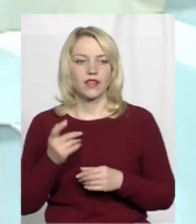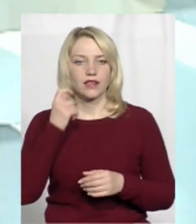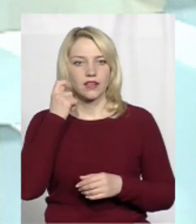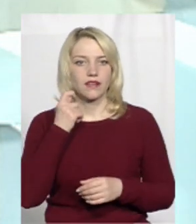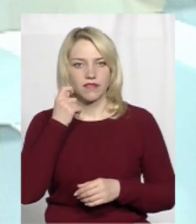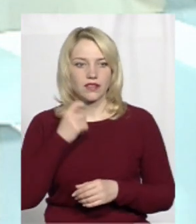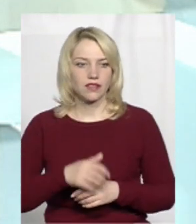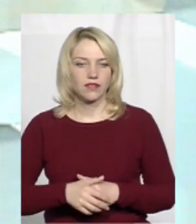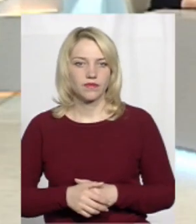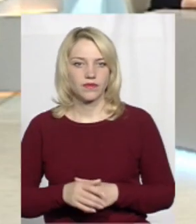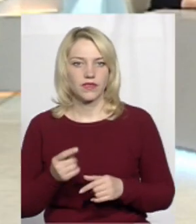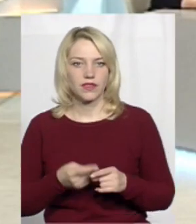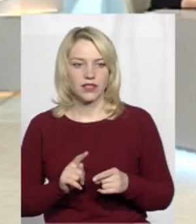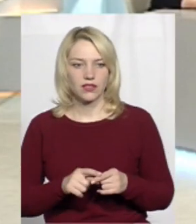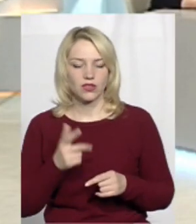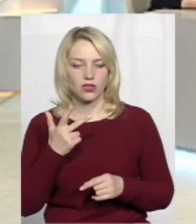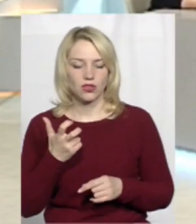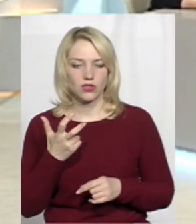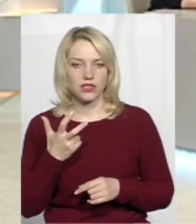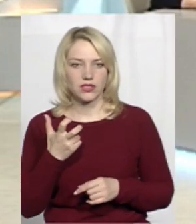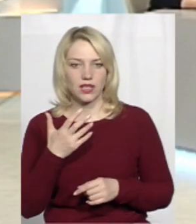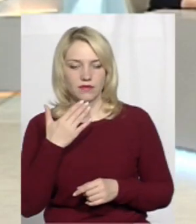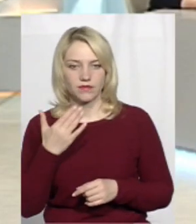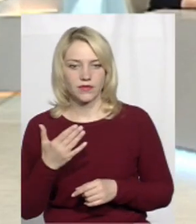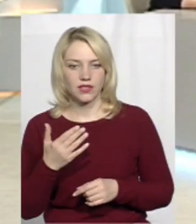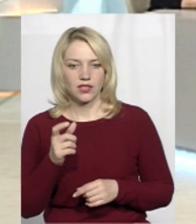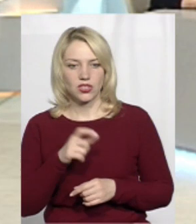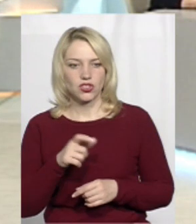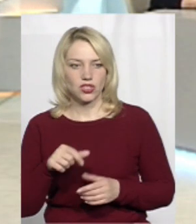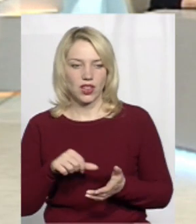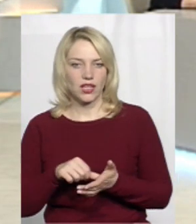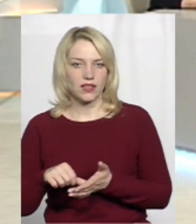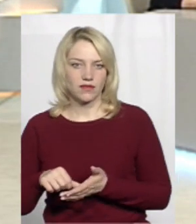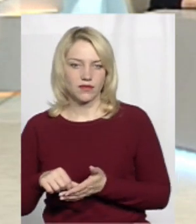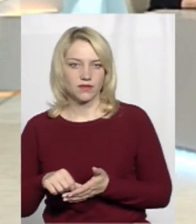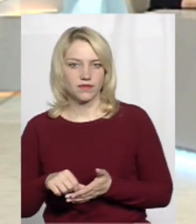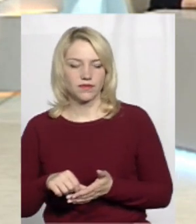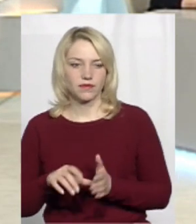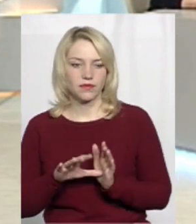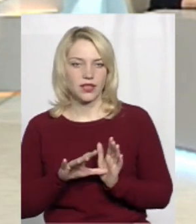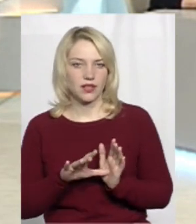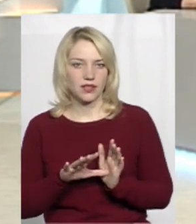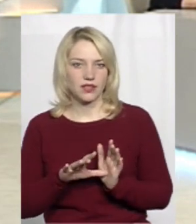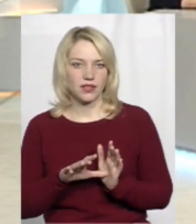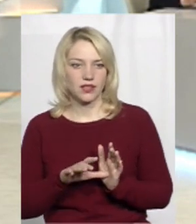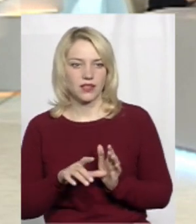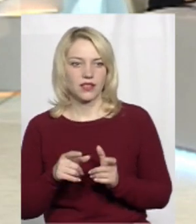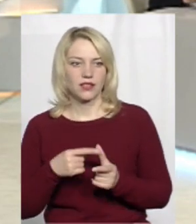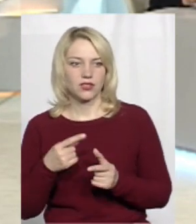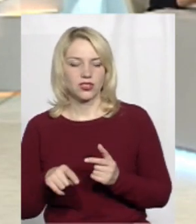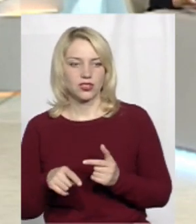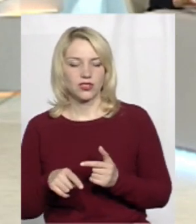тих 300 членів бригади, чи